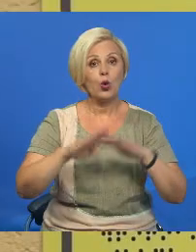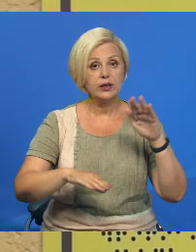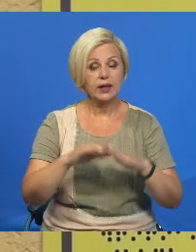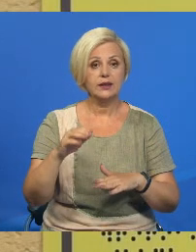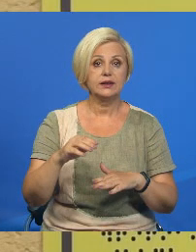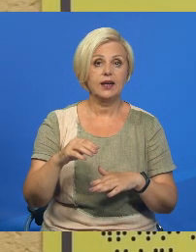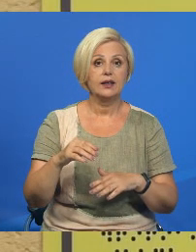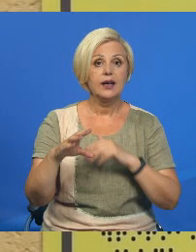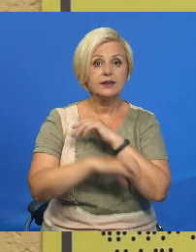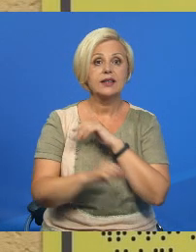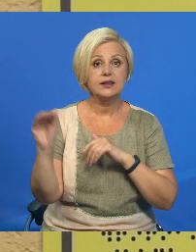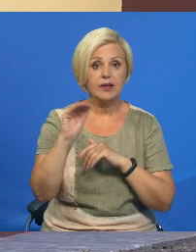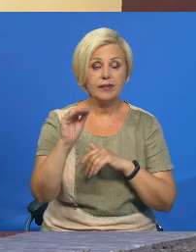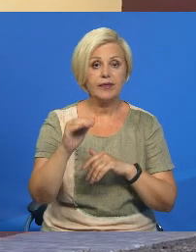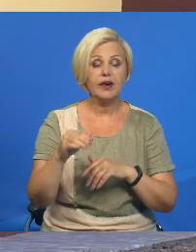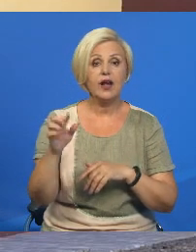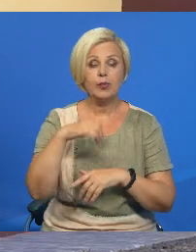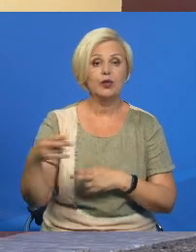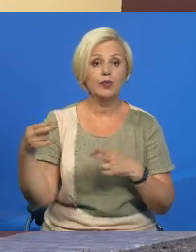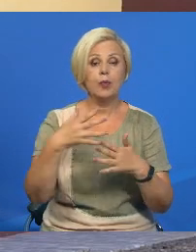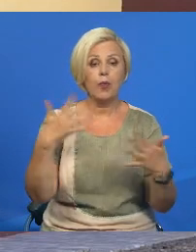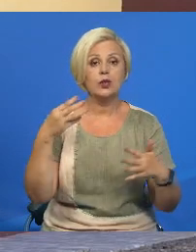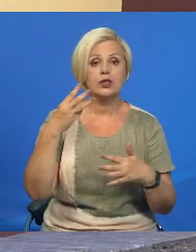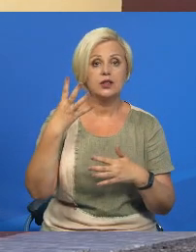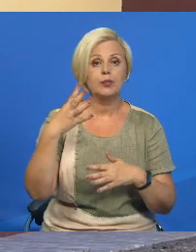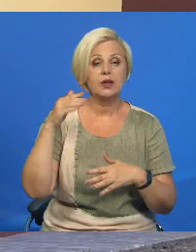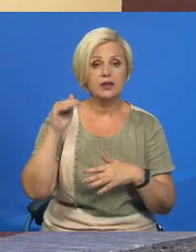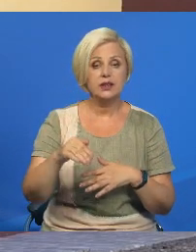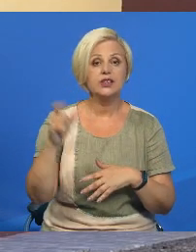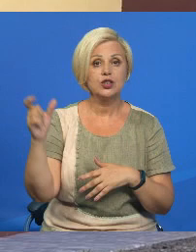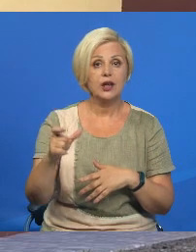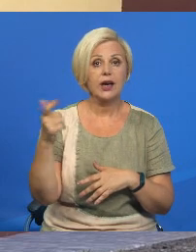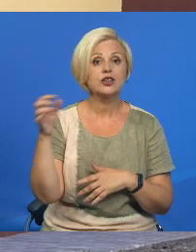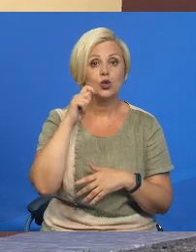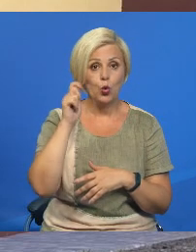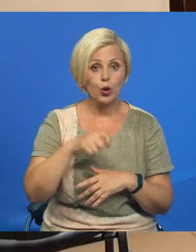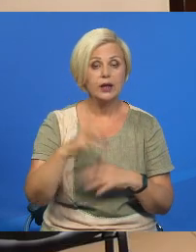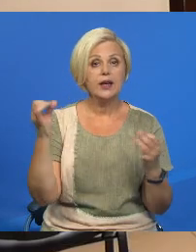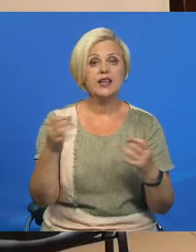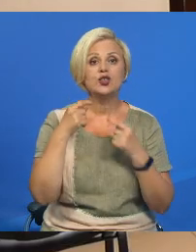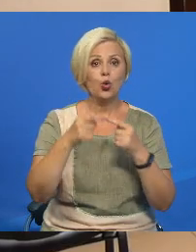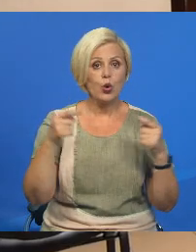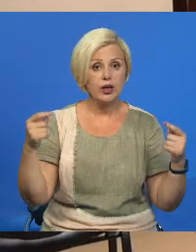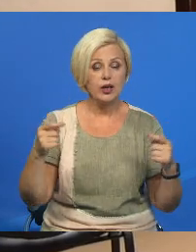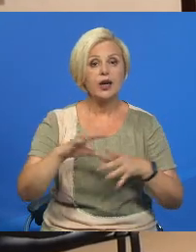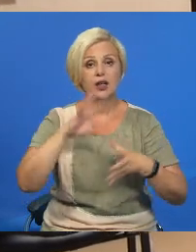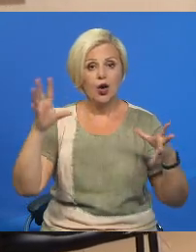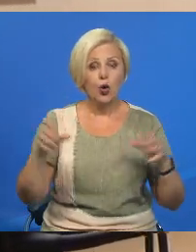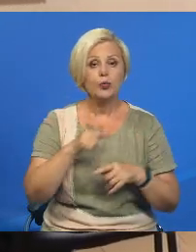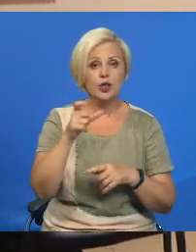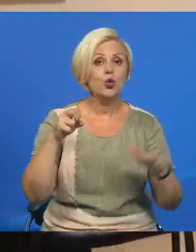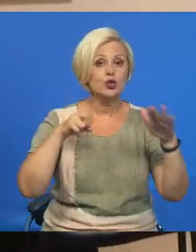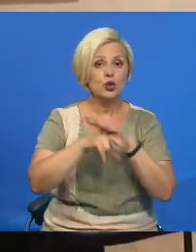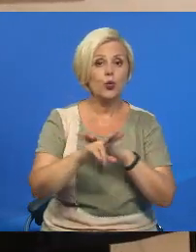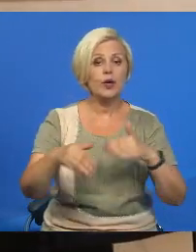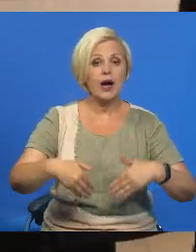тариф». С конца лютого в Беларусь прибыло свыше 34 тысяч грамадян Украины. Истории у них разные. А гульная – люди бегли